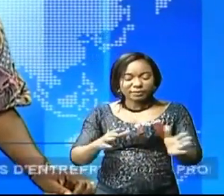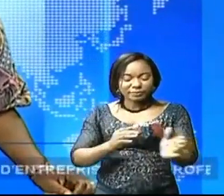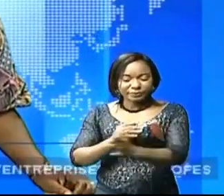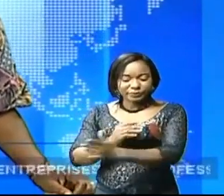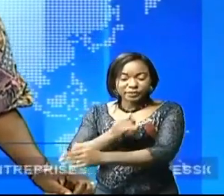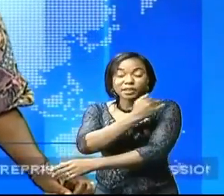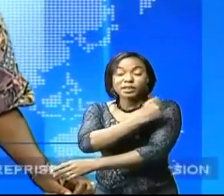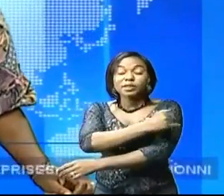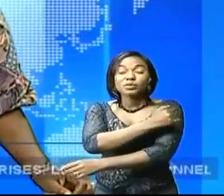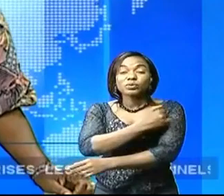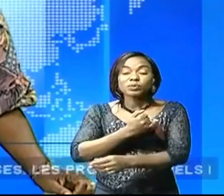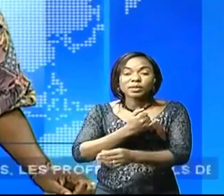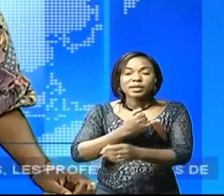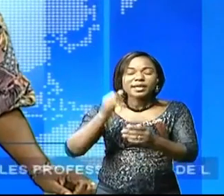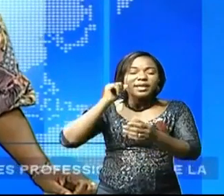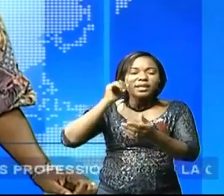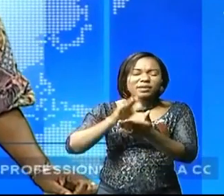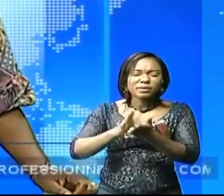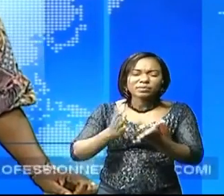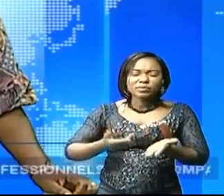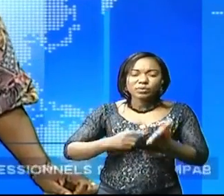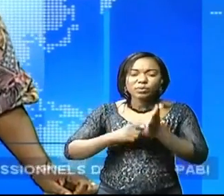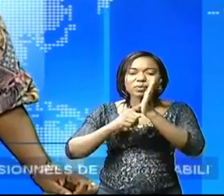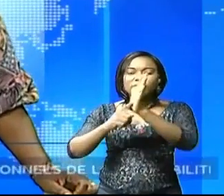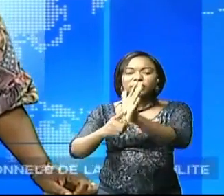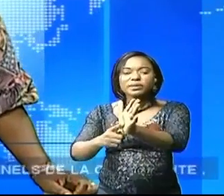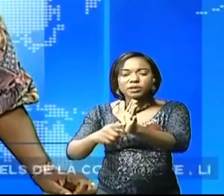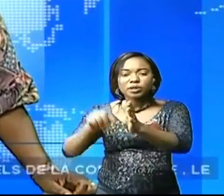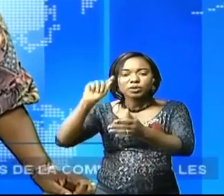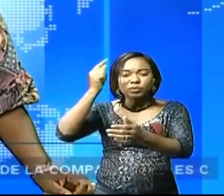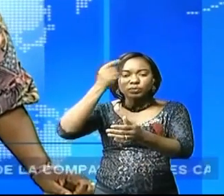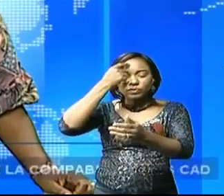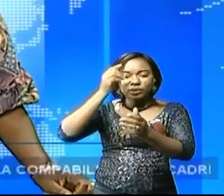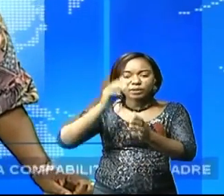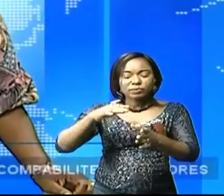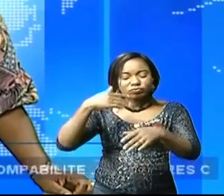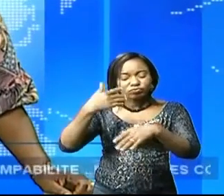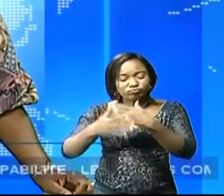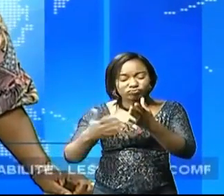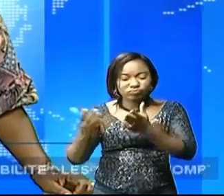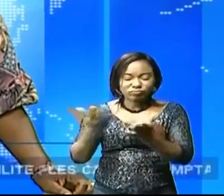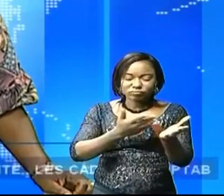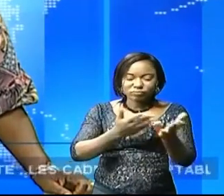les femmes ont présenté au gouverneur un nouveau projet de l'entrepreneuriat.